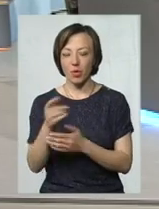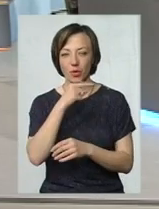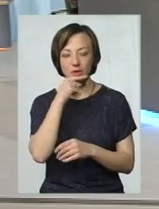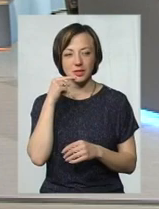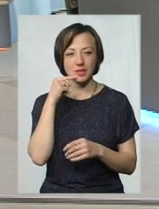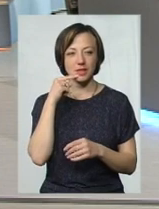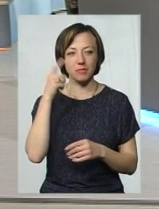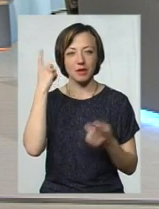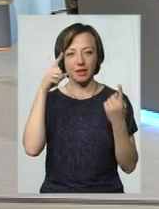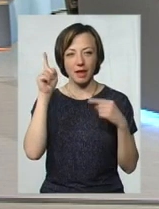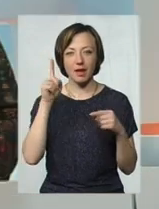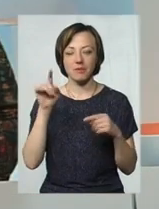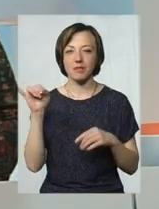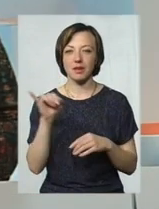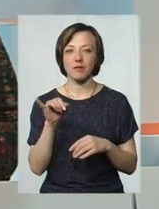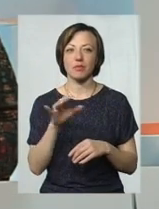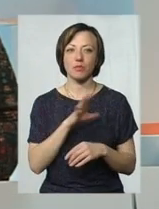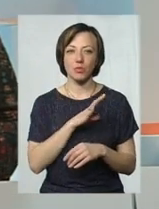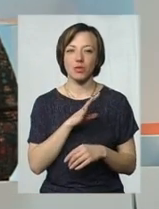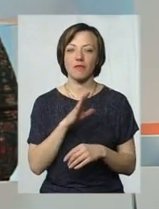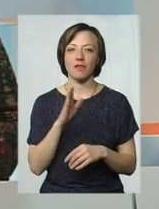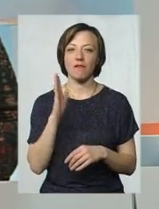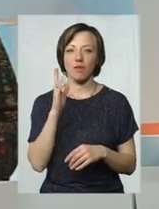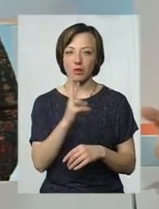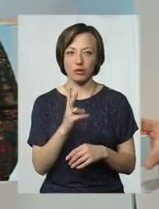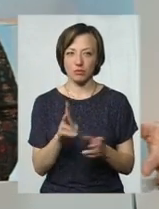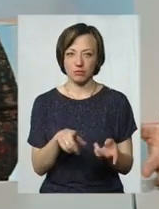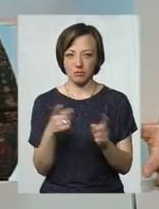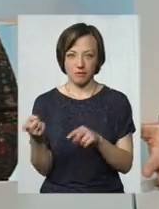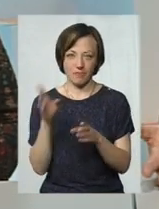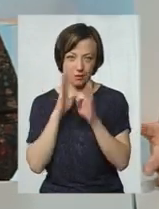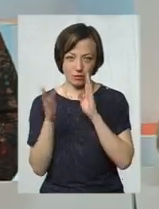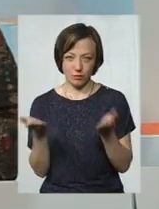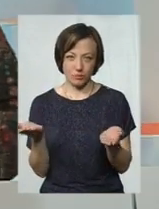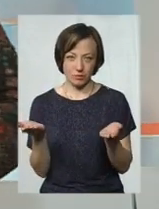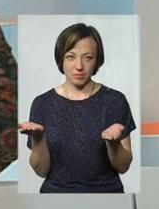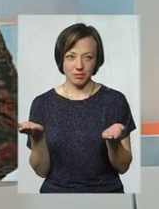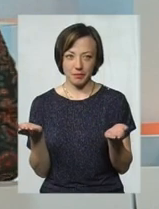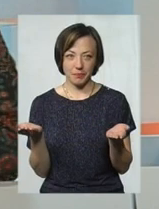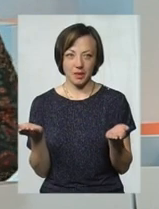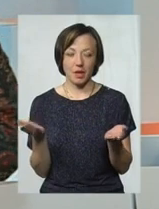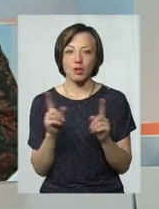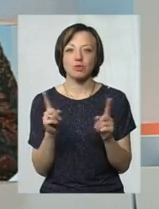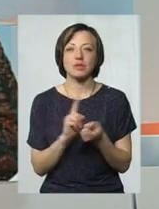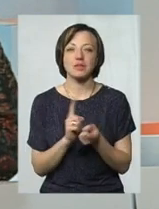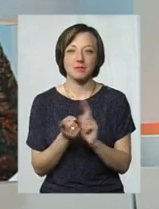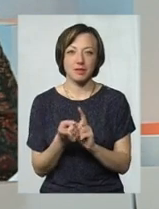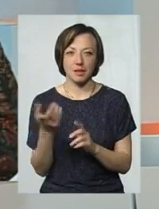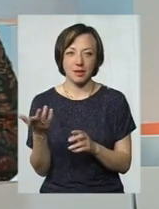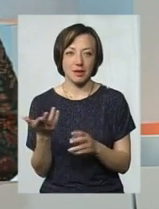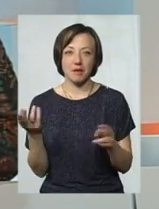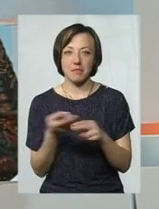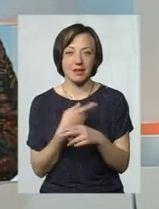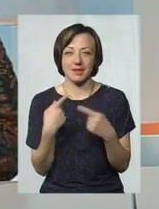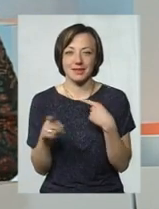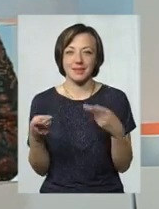проросійськими ідеями і були вони в Контакті. Чого вони не будуть в Фейсбуці? Будуть. Ну, що для них зміниться? Їм без різниці,